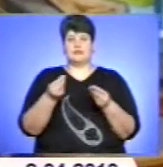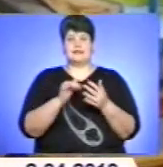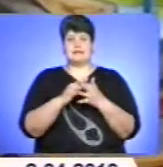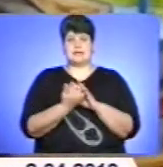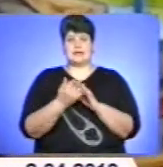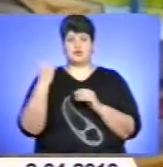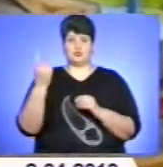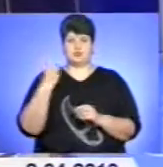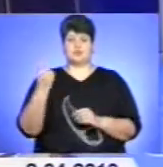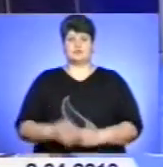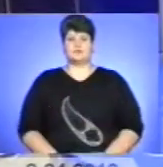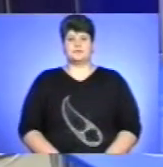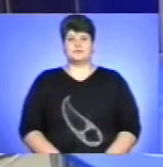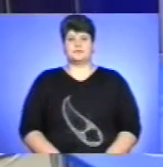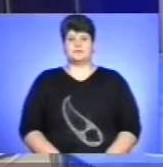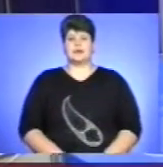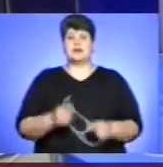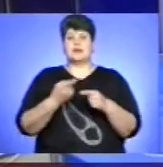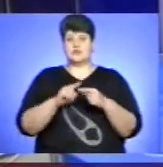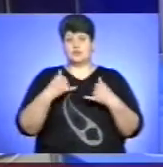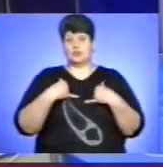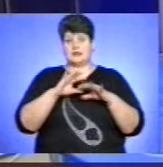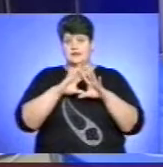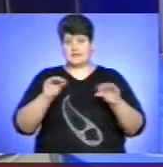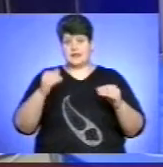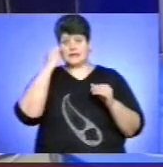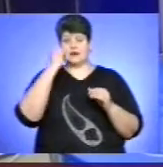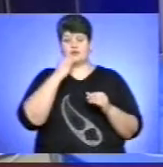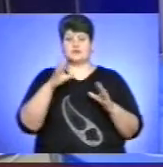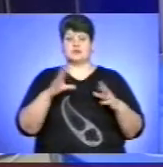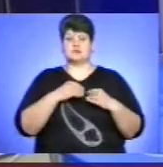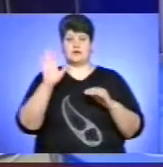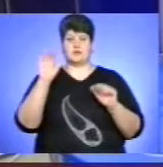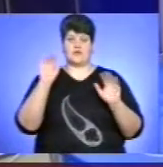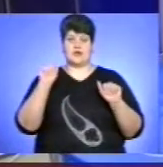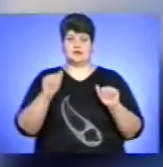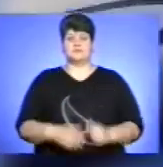господарство. На цьому в мене все. Дякую, що ви з нами. Бувайте!